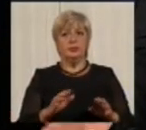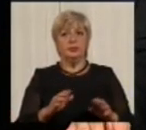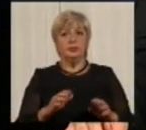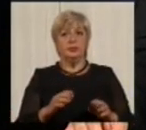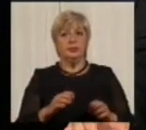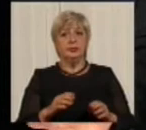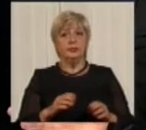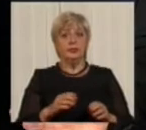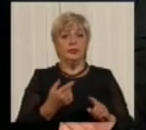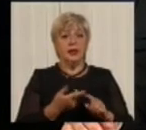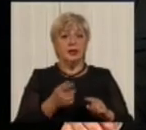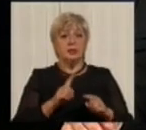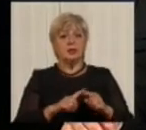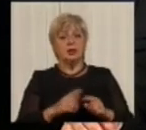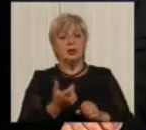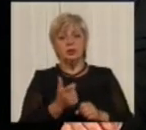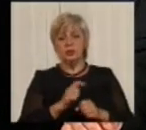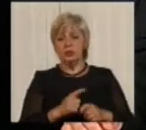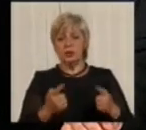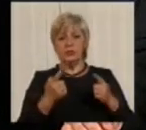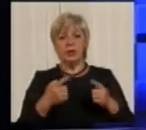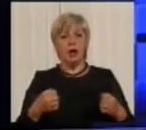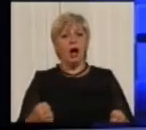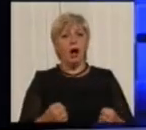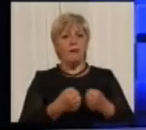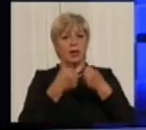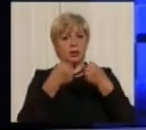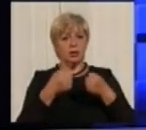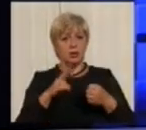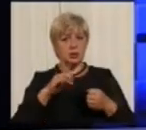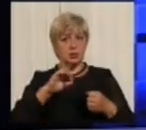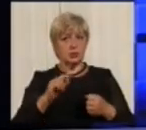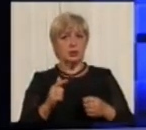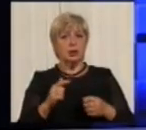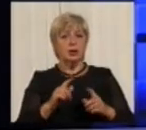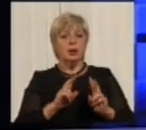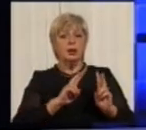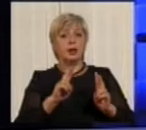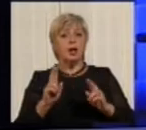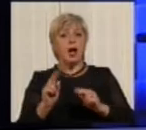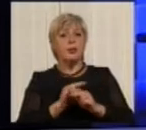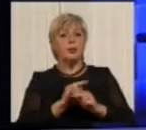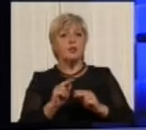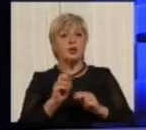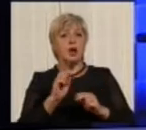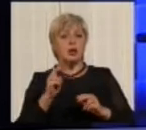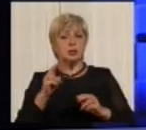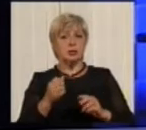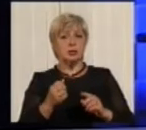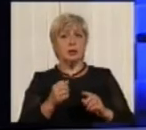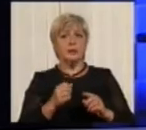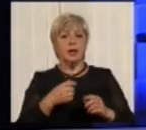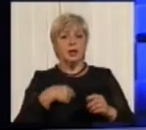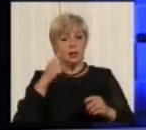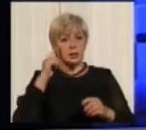це дуже велика аварійність. Яка зараз профілактика стосовно цього порушення? Я знаю, що проводилися